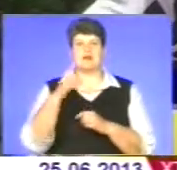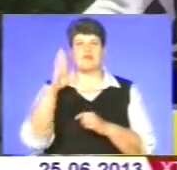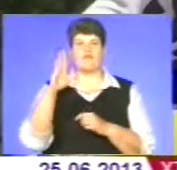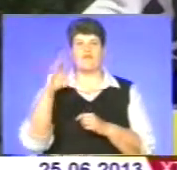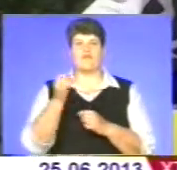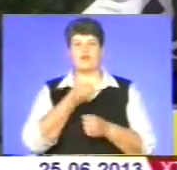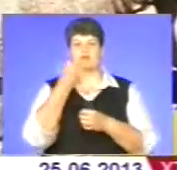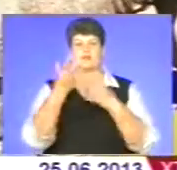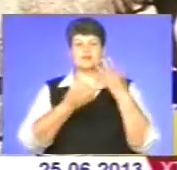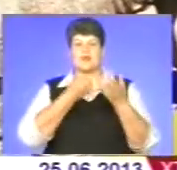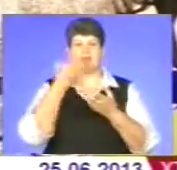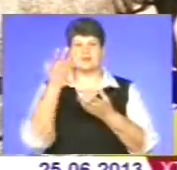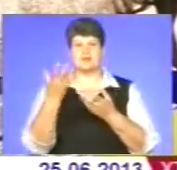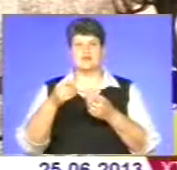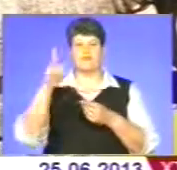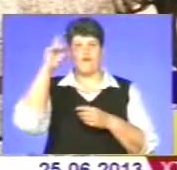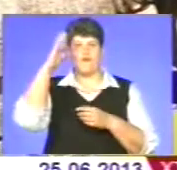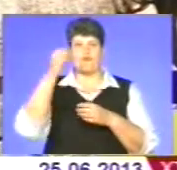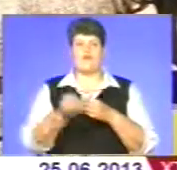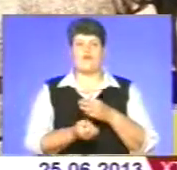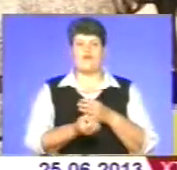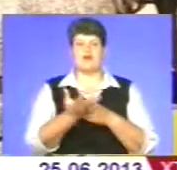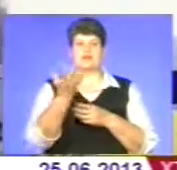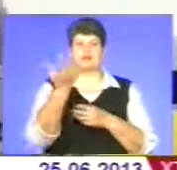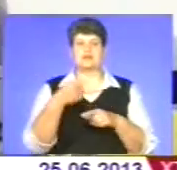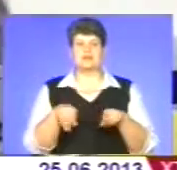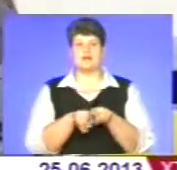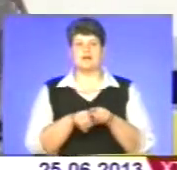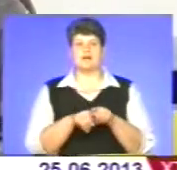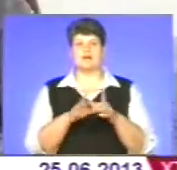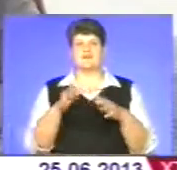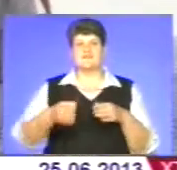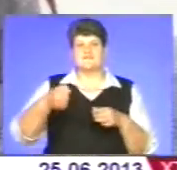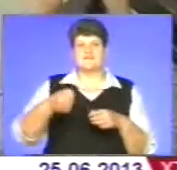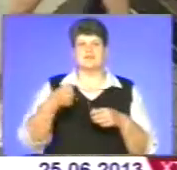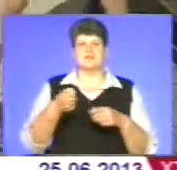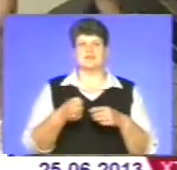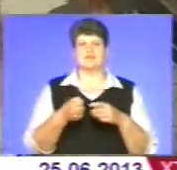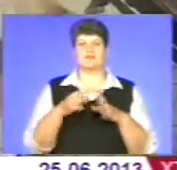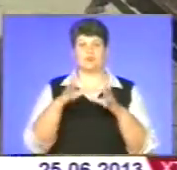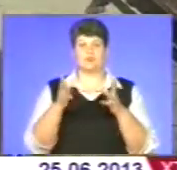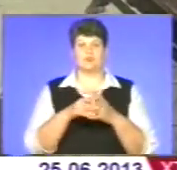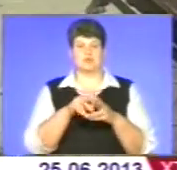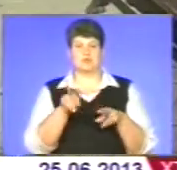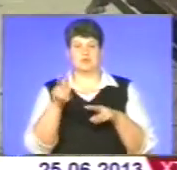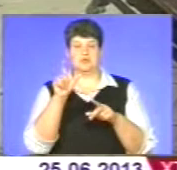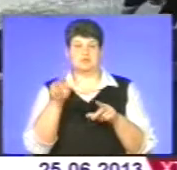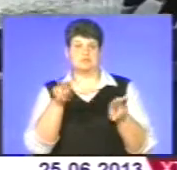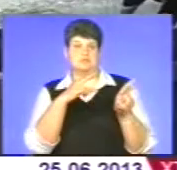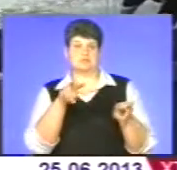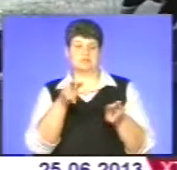квітка, терену. В руках у них різнокольорові кульки, пластмасові пляшки, відра. Поки перехожі допитливо озираються,